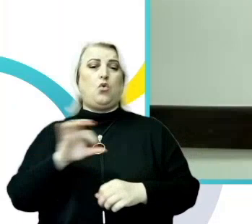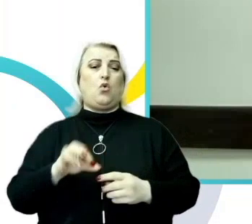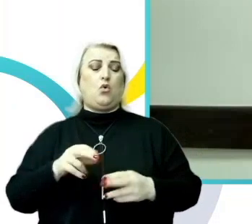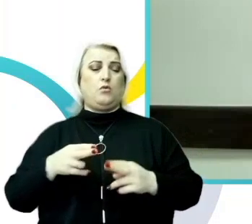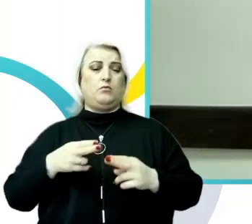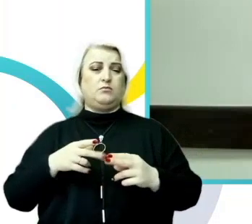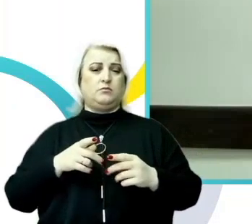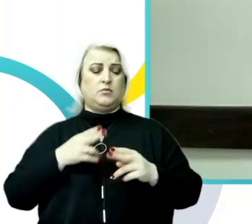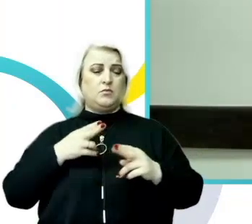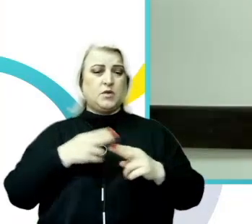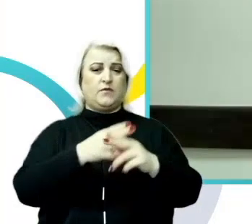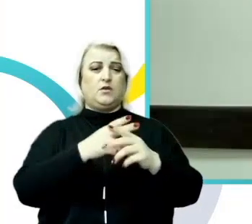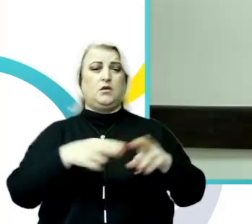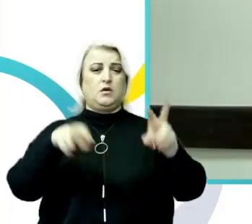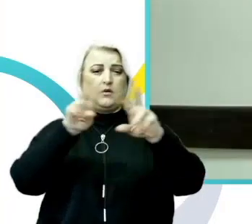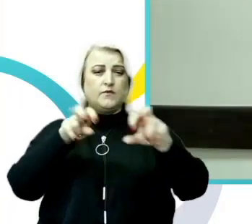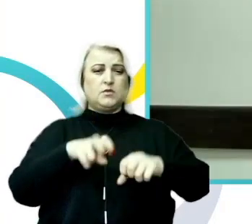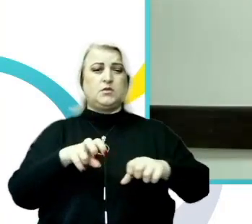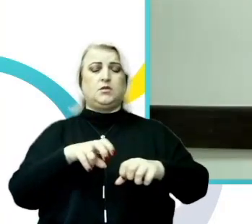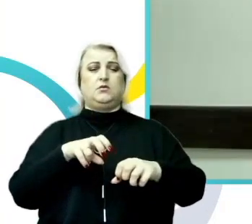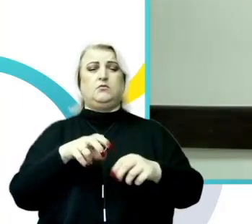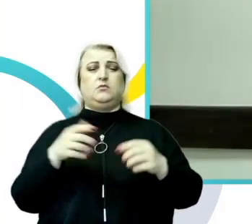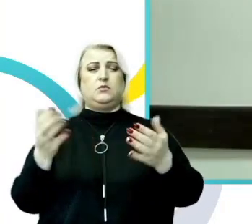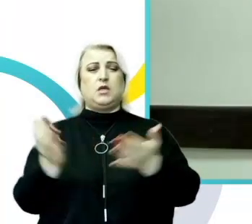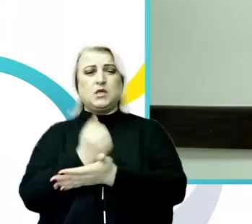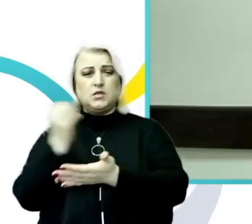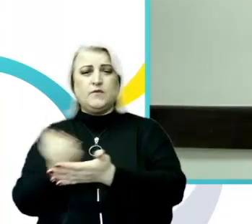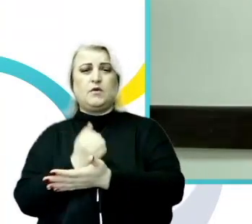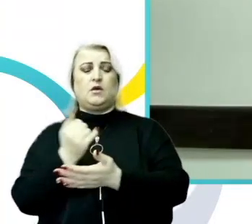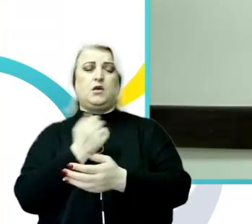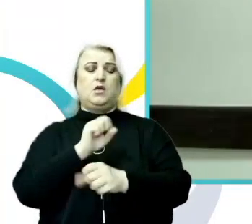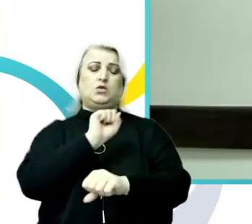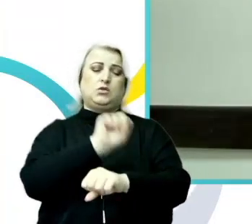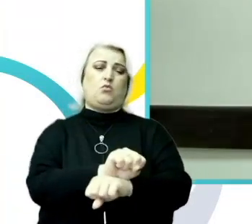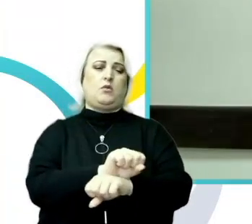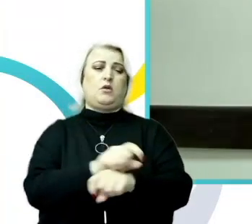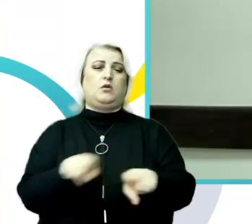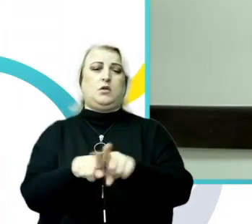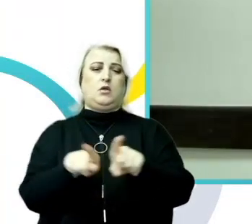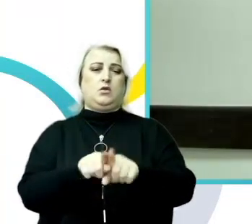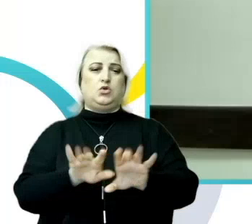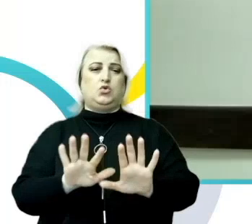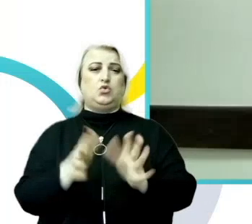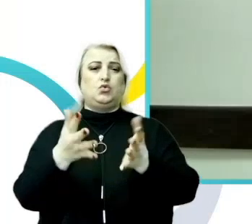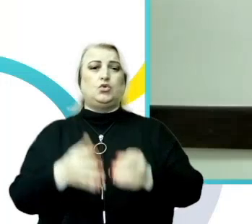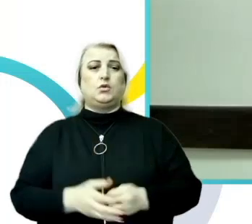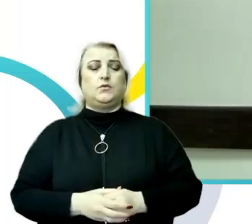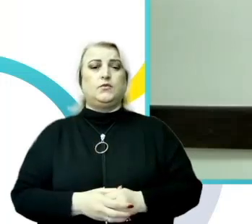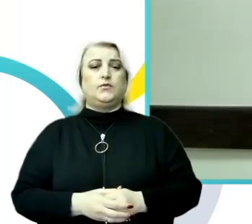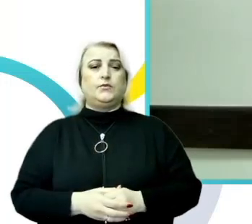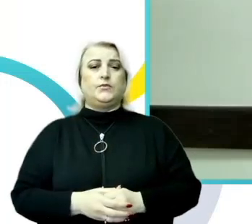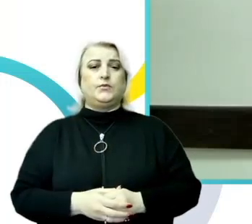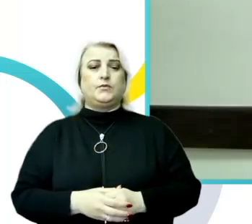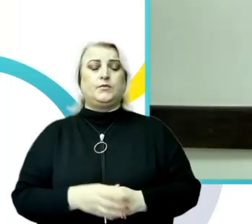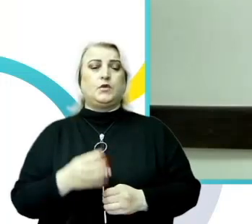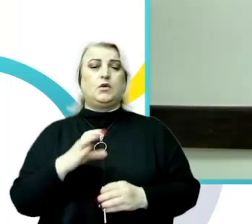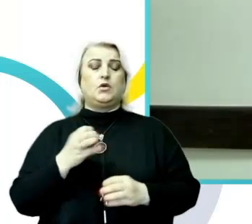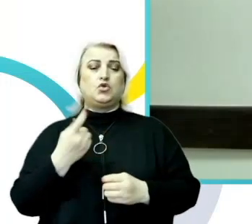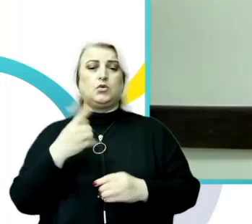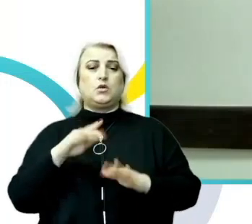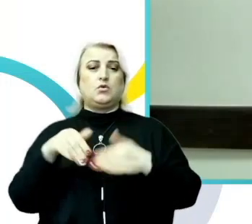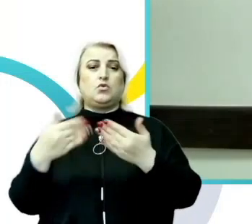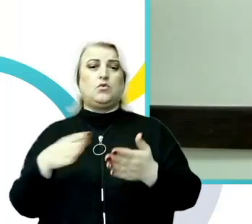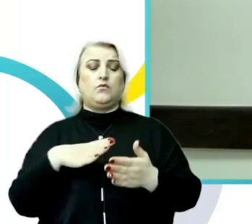investigarea, identificarea și nu în ultimă în stoparea cazelor de hărțuire sexuală. O altă recomandare era anume